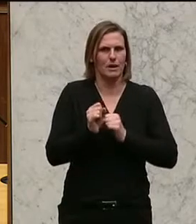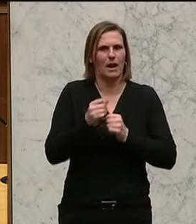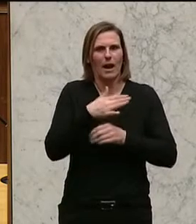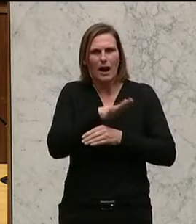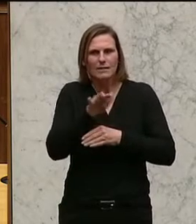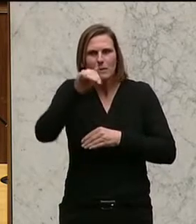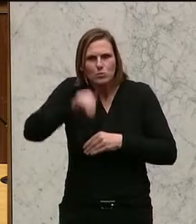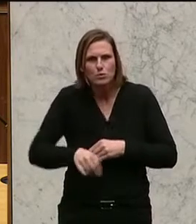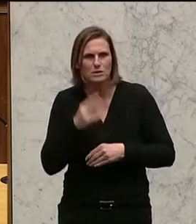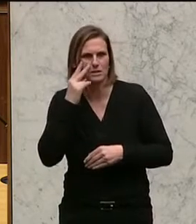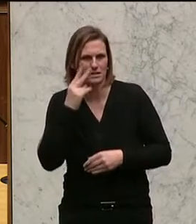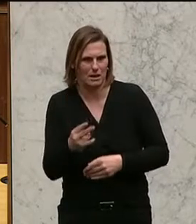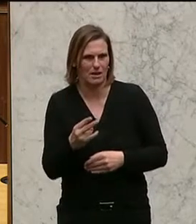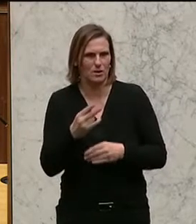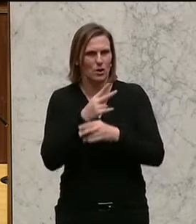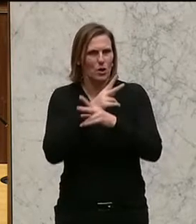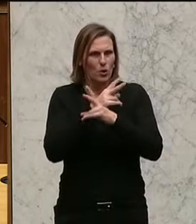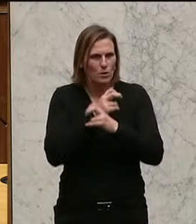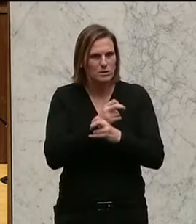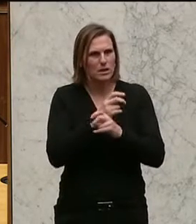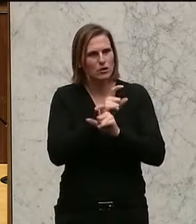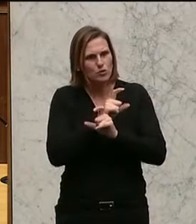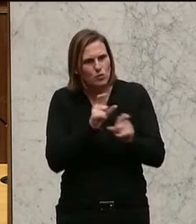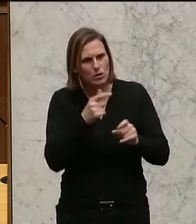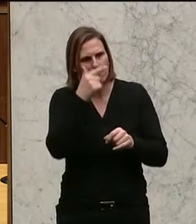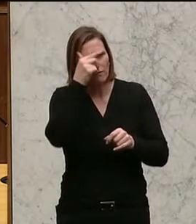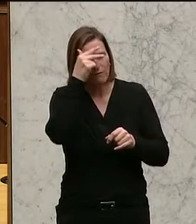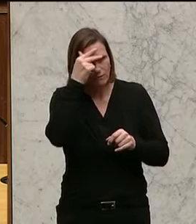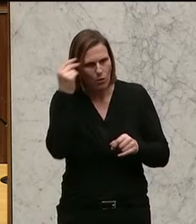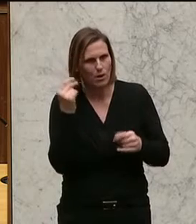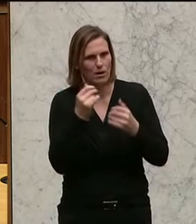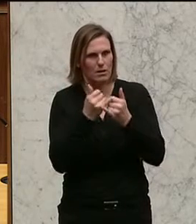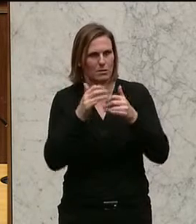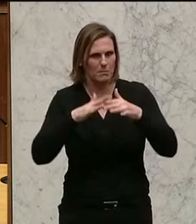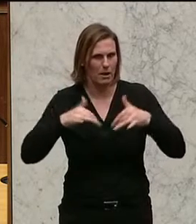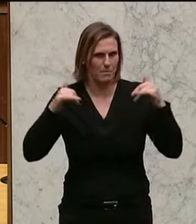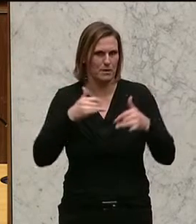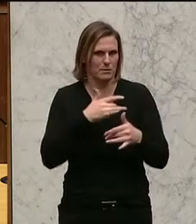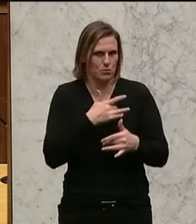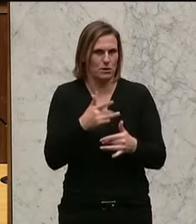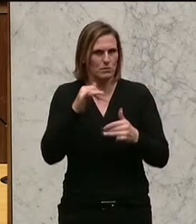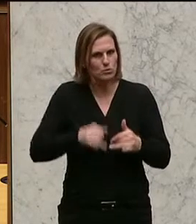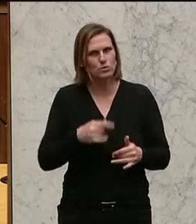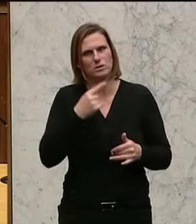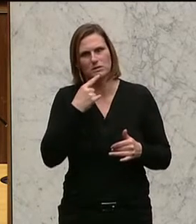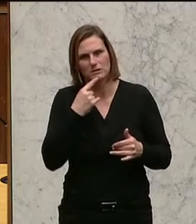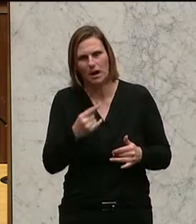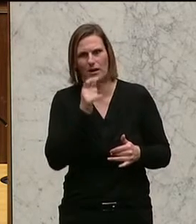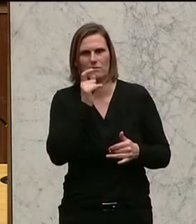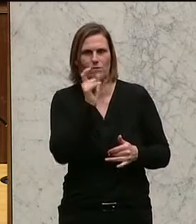ist es die Regierung dem Volk schuldig, dem Parlament und die Parlamentarier sind es den Bürgern schuldig, dass sie diese Dinge beim Namen nennen.